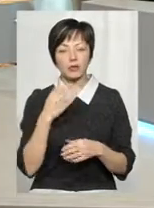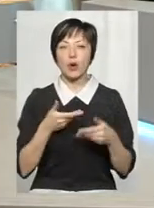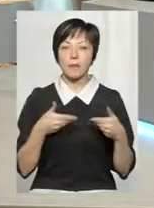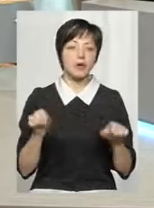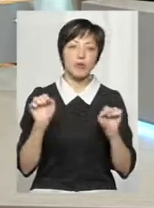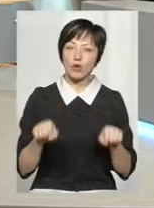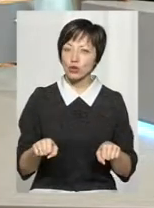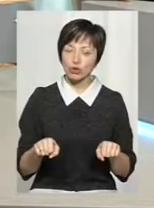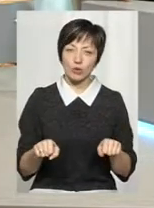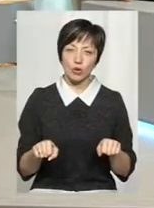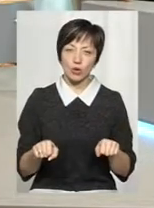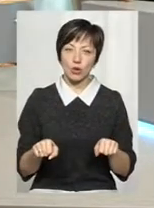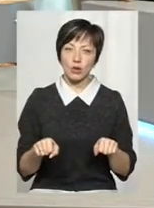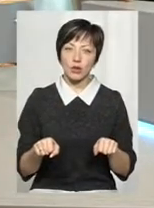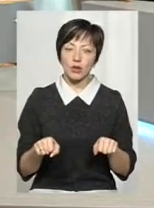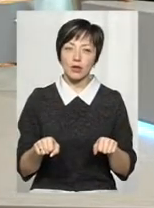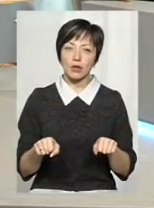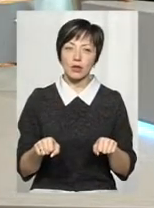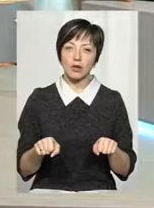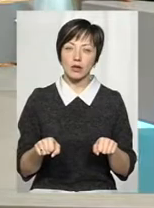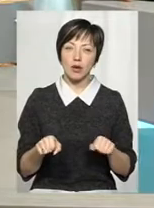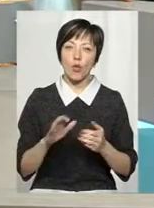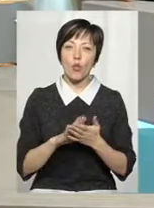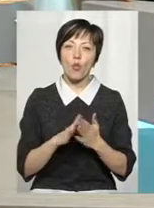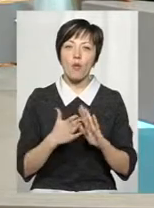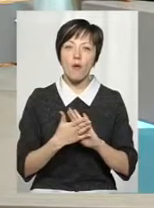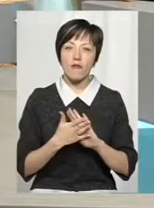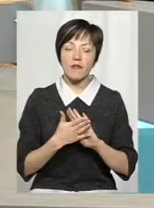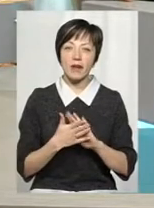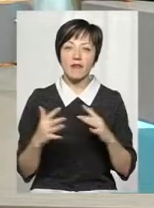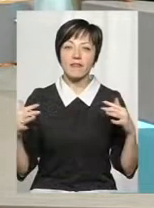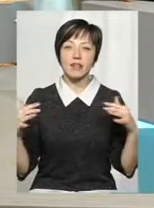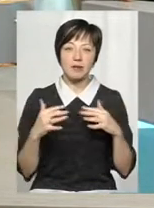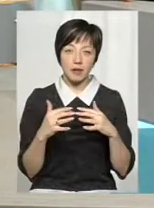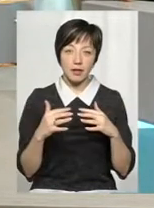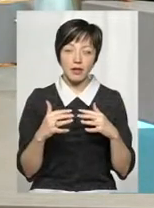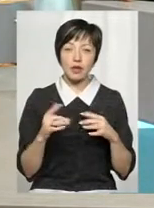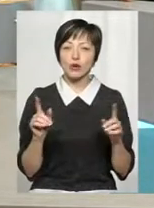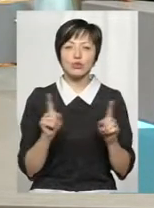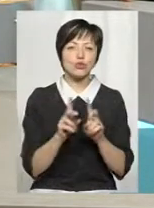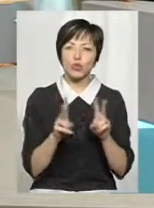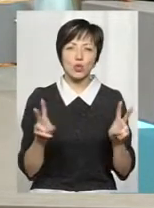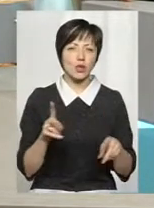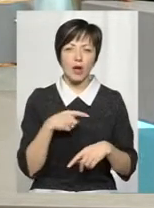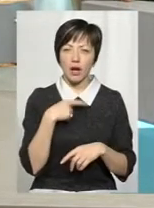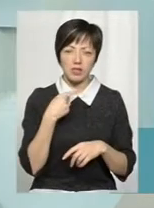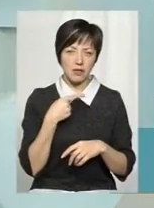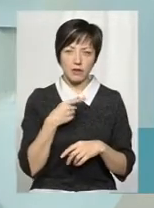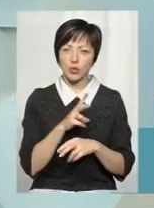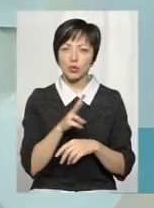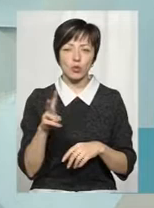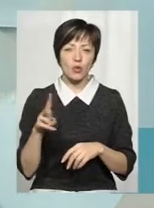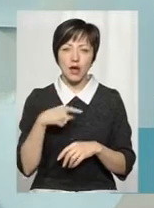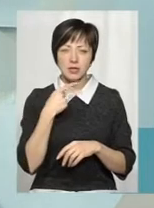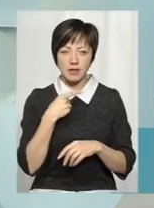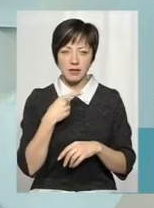можемо зрозуміти одне, що умови війни, що б там хто не казав, що б там хто